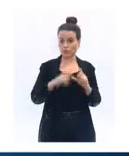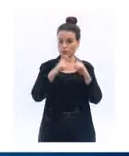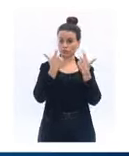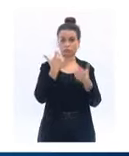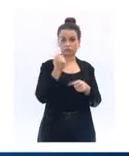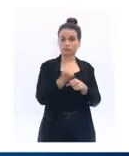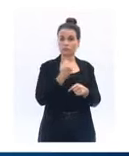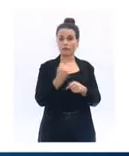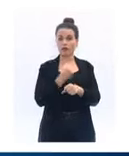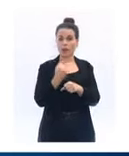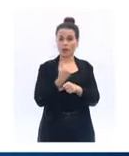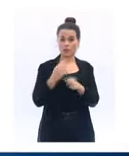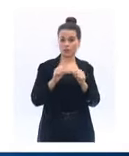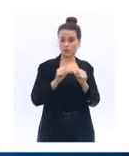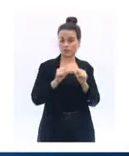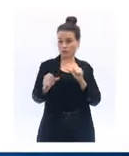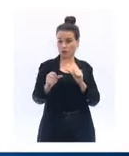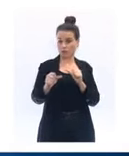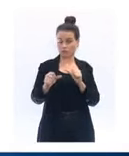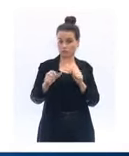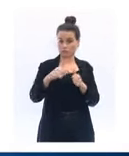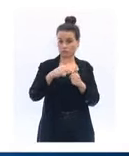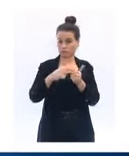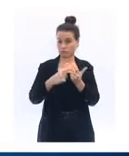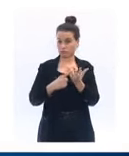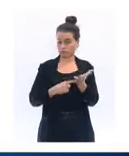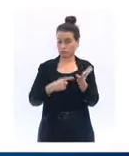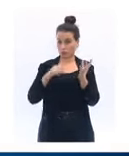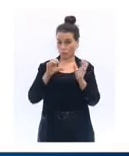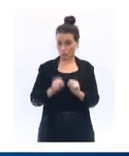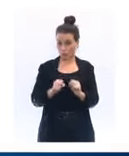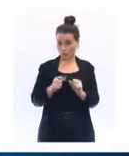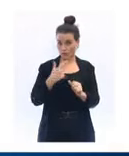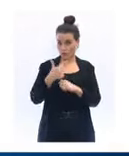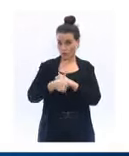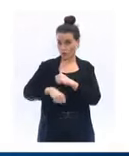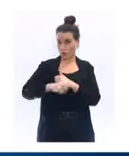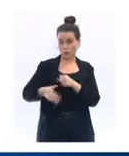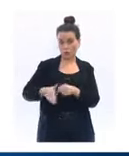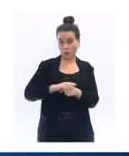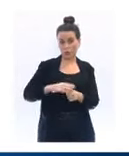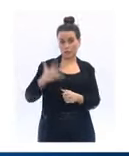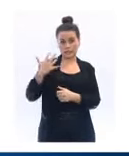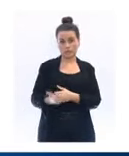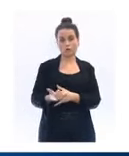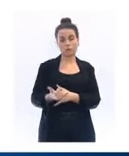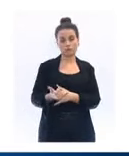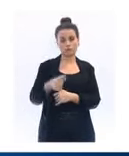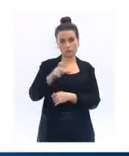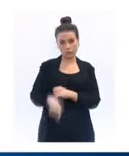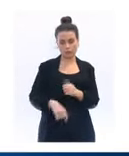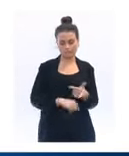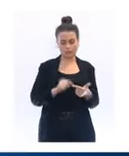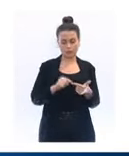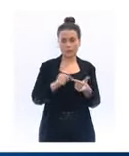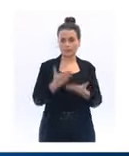toutes ses tâches en télétravail doit le faire cinq jours sur cinq. Deuxième cas de figure, ceux qui